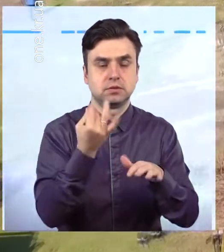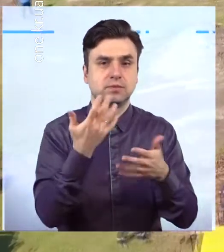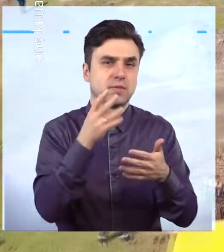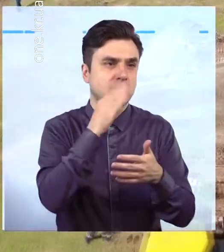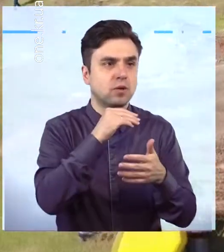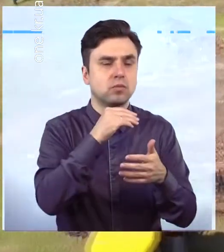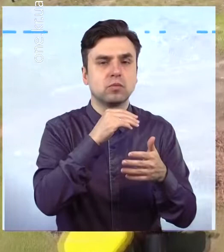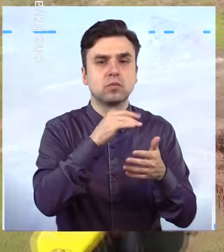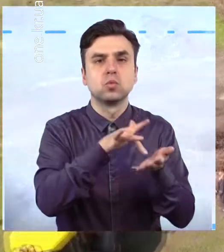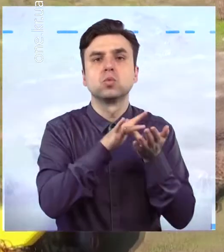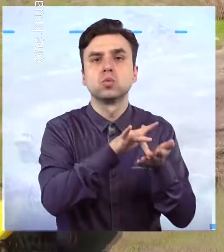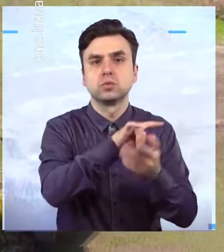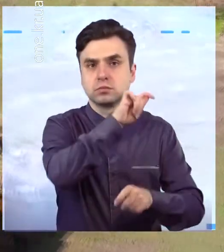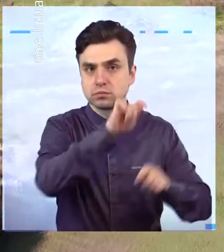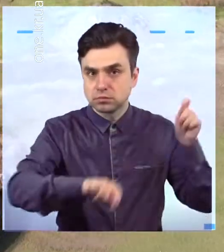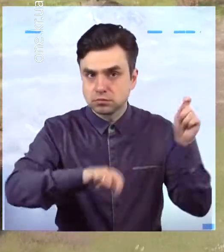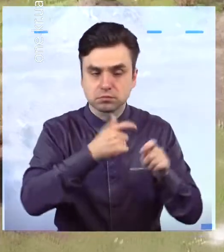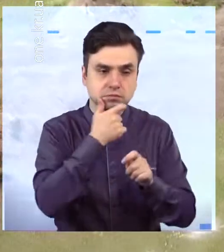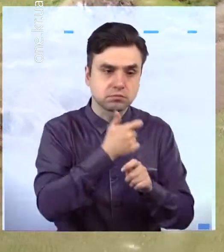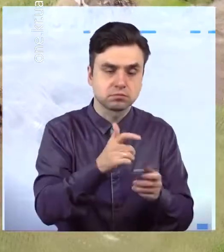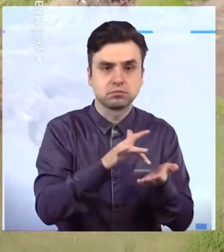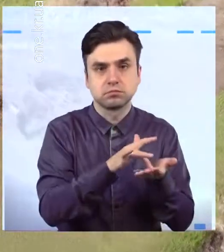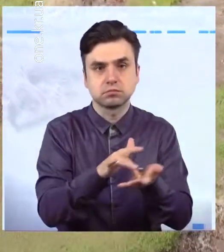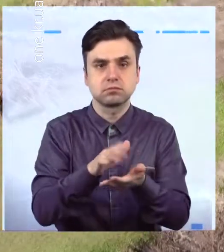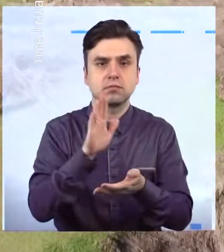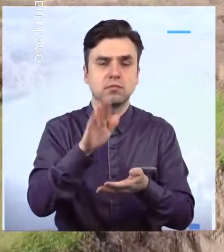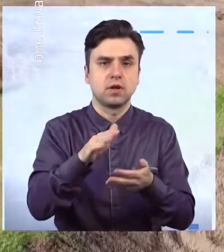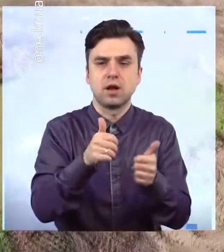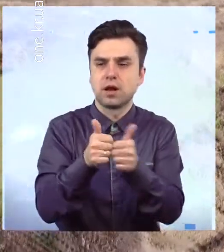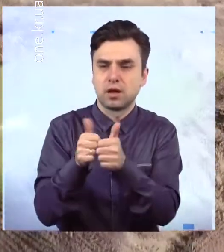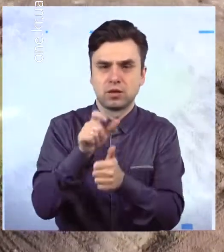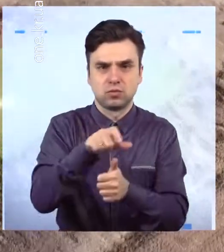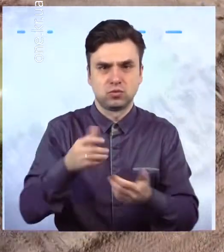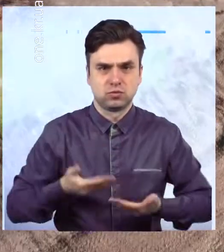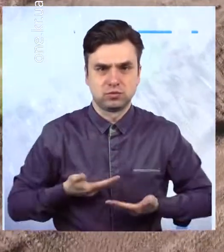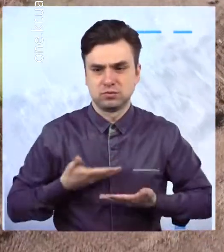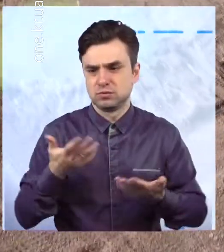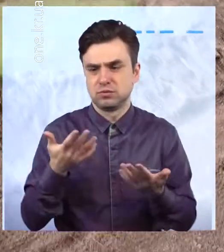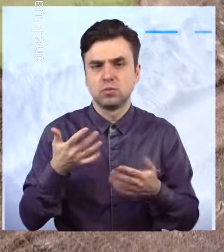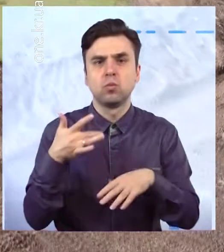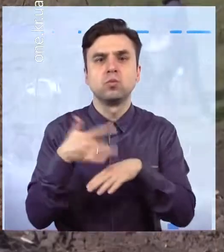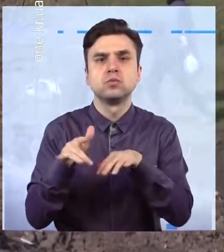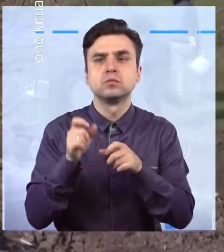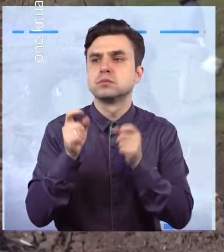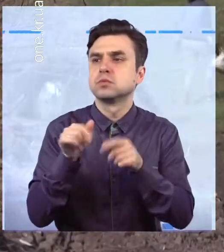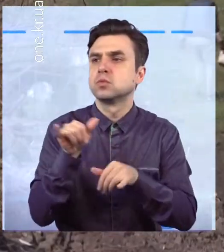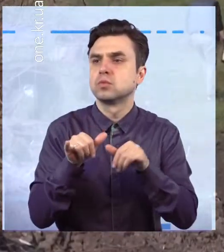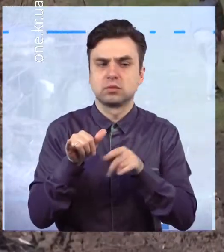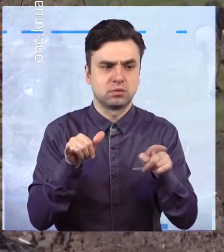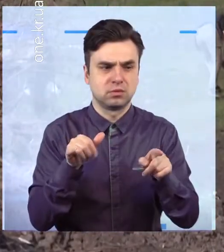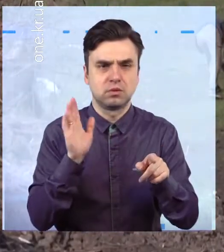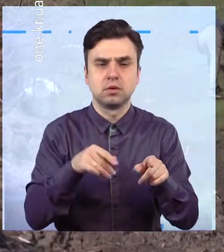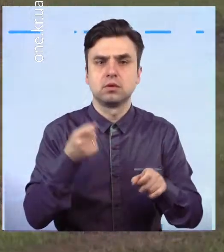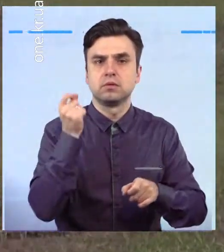приваблювала туристів до нашого міста. Проте деякі місцеві мешканці роками використовували її як звалище для твердих побутових відходів та будівельного